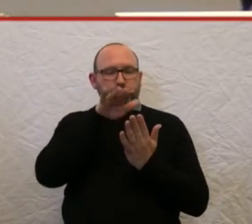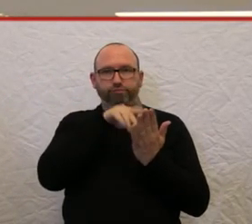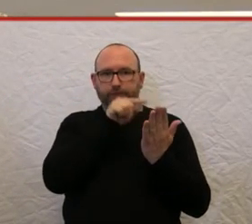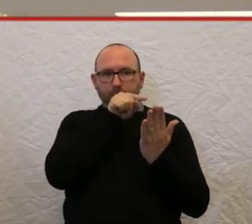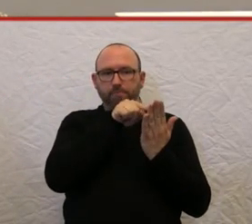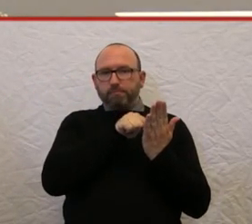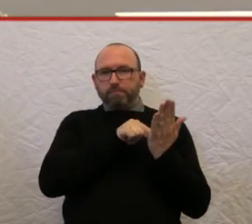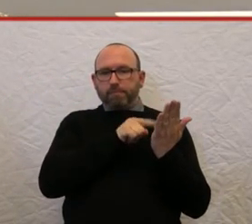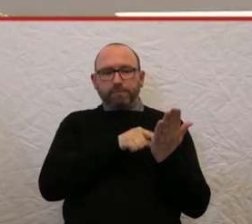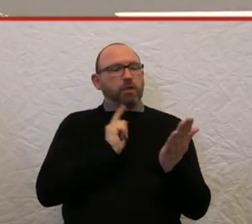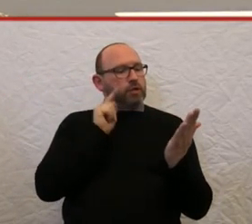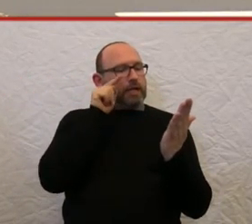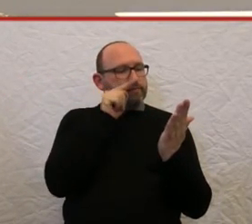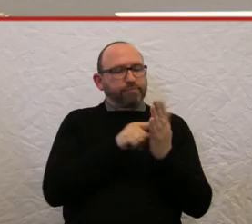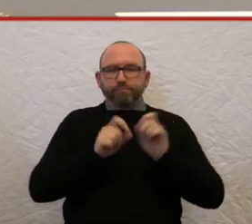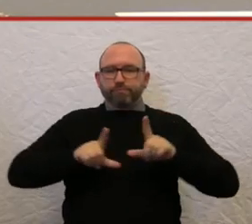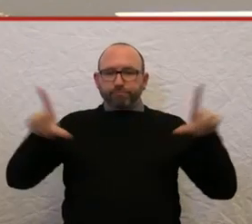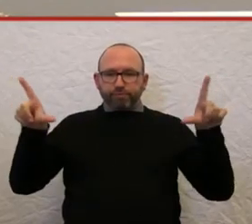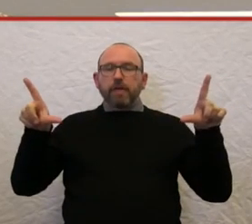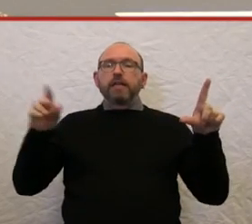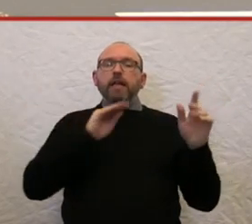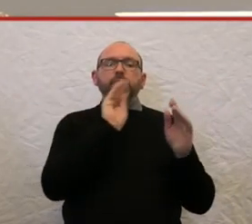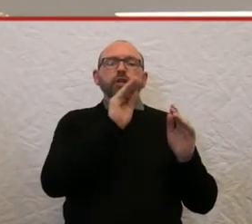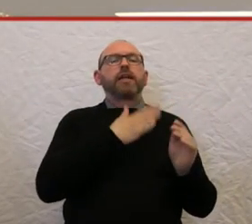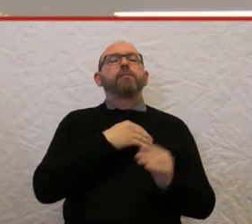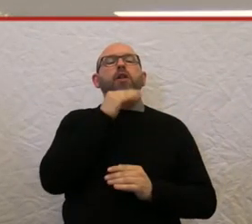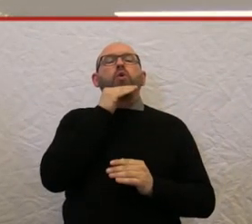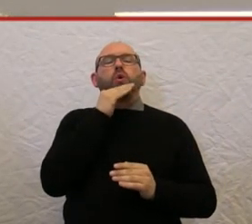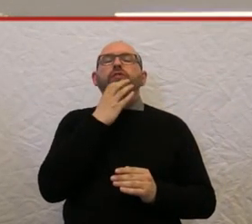in diesen Apps sogar sagen, dass ich meinen Hund mitnehmen möchte.